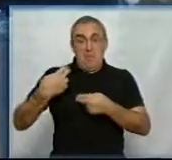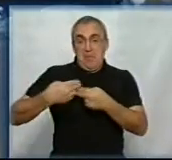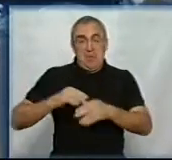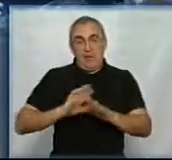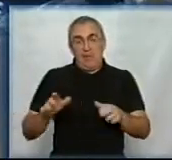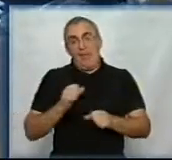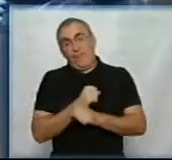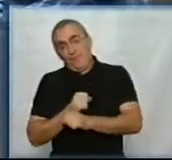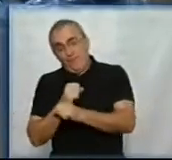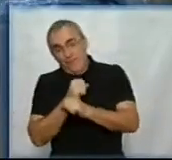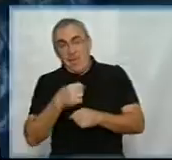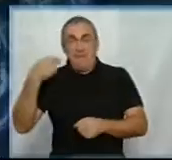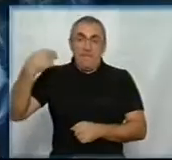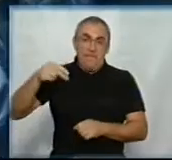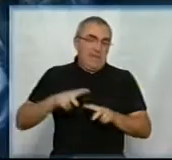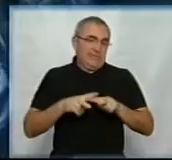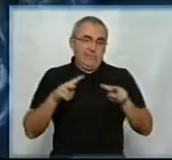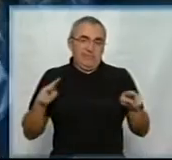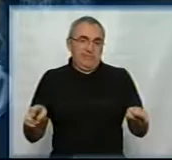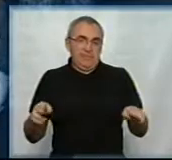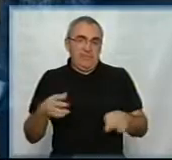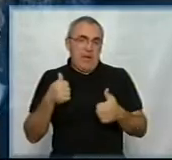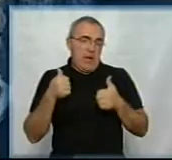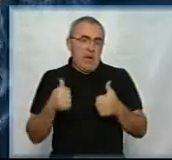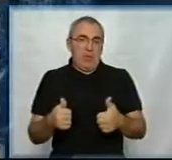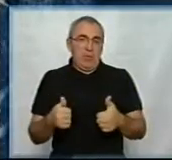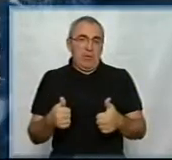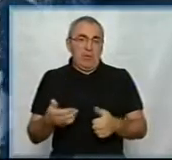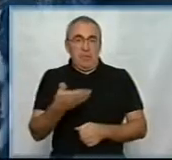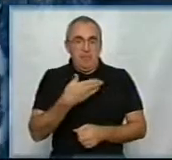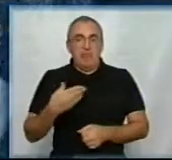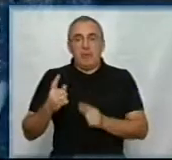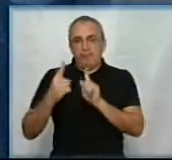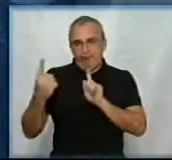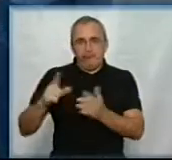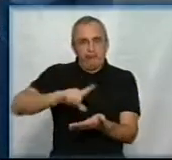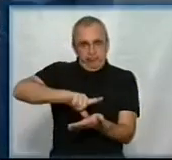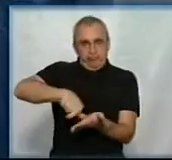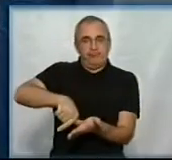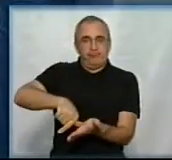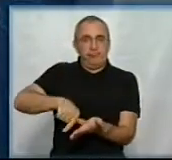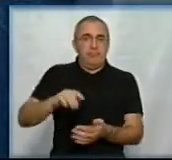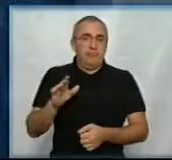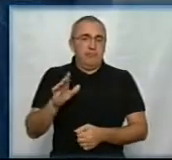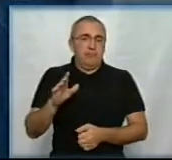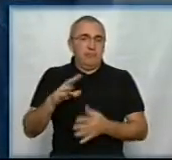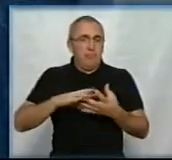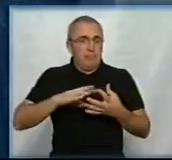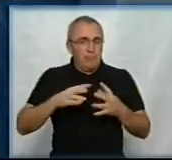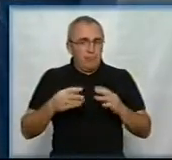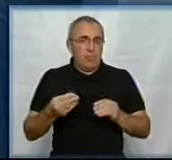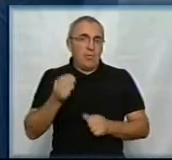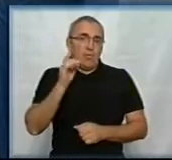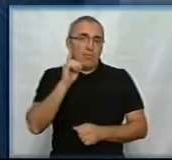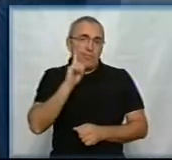відпочивати на перервах так само гарно. Ми тримаємо дистанцію. Булочка вкусна,